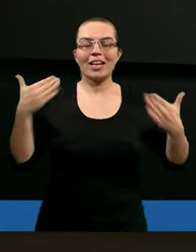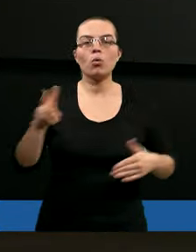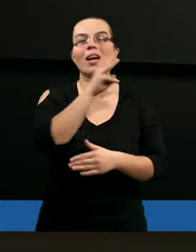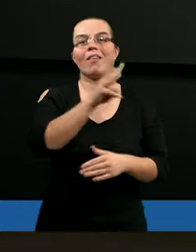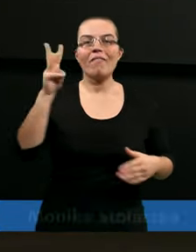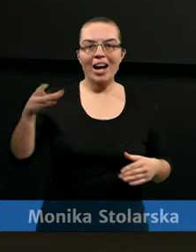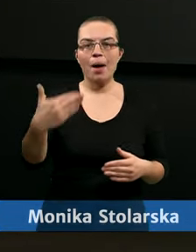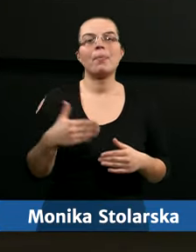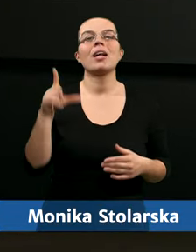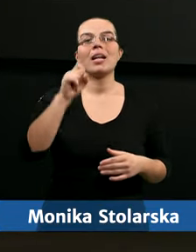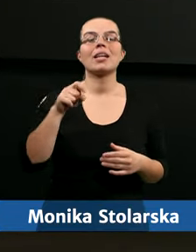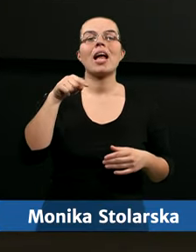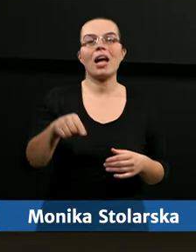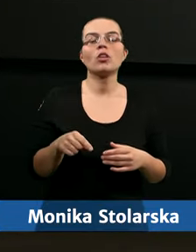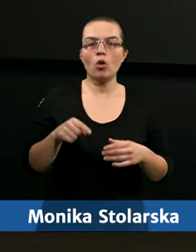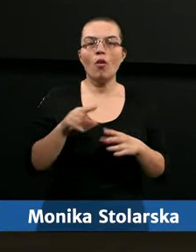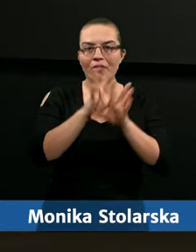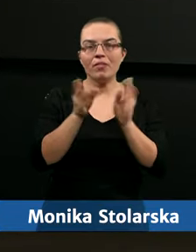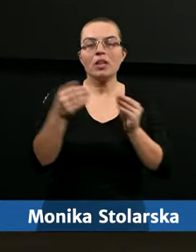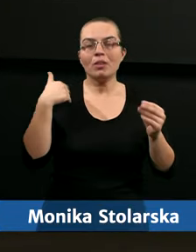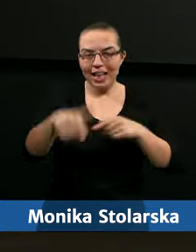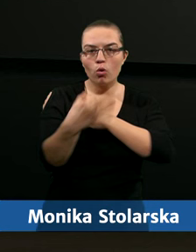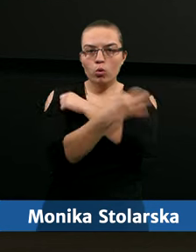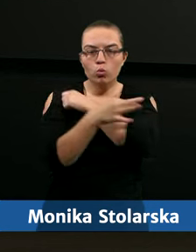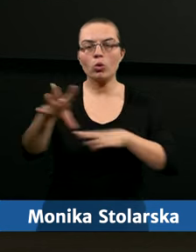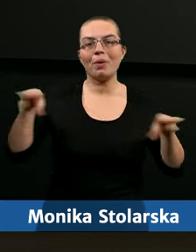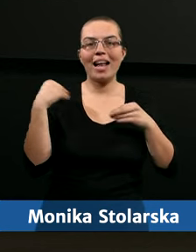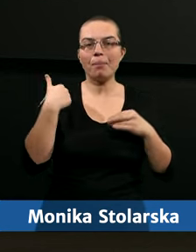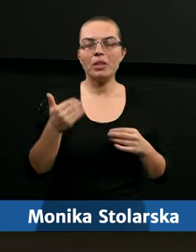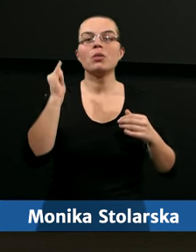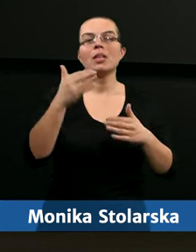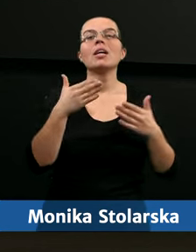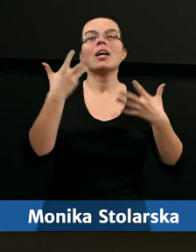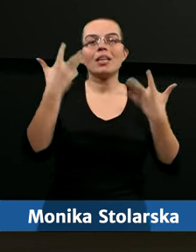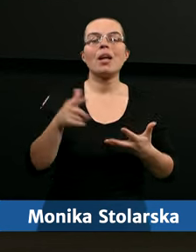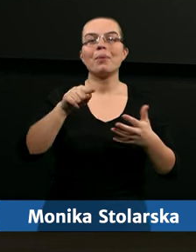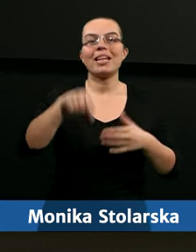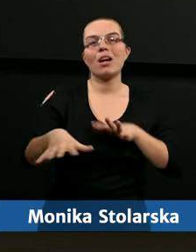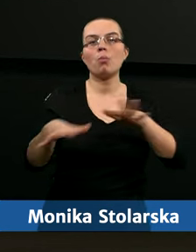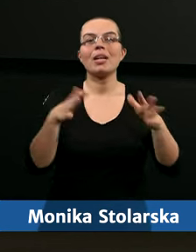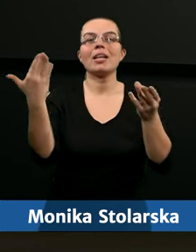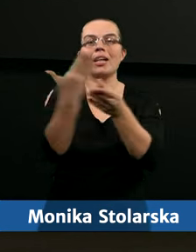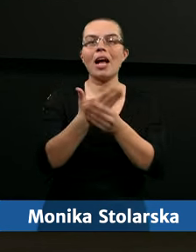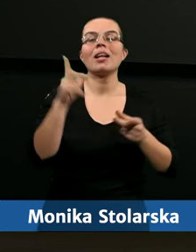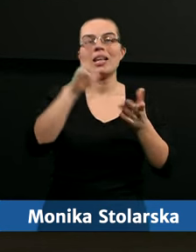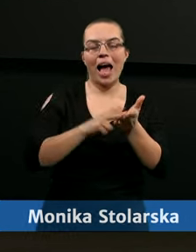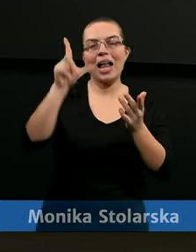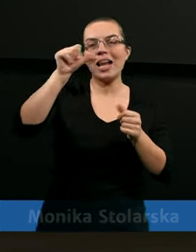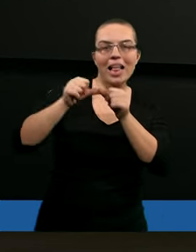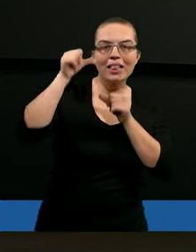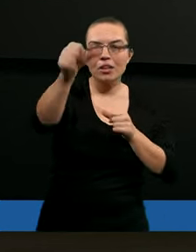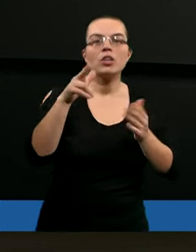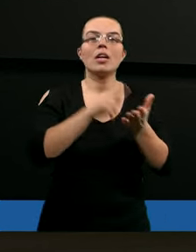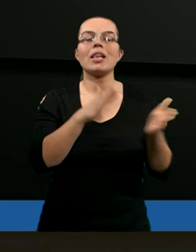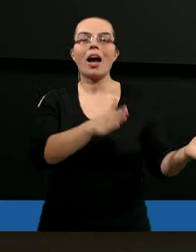Dziękuję Wam za bycie z nami w czasie tego studium i chciałbym już z tego miejsca zaprosić za tydzień